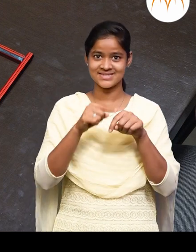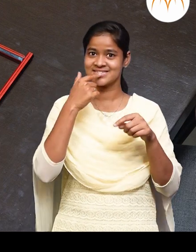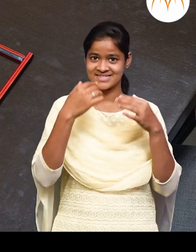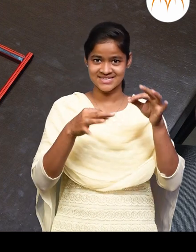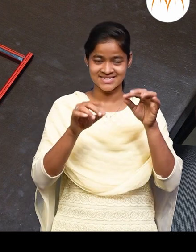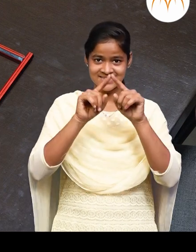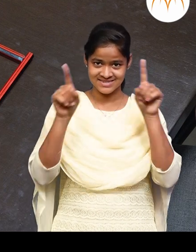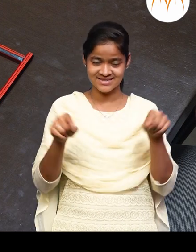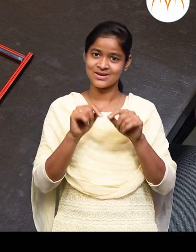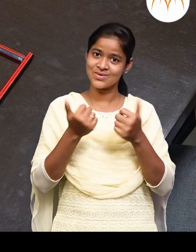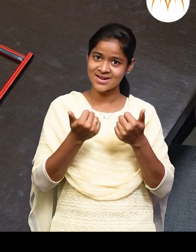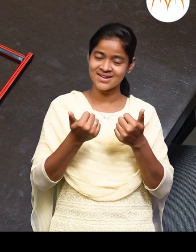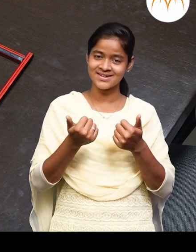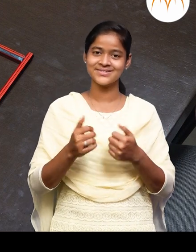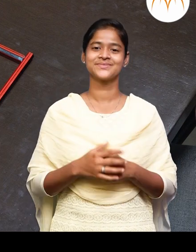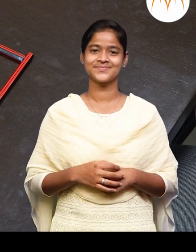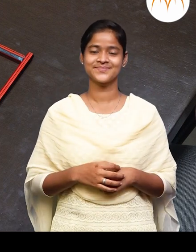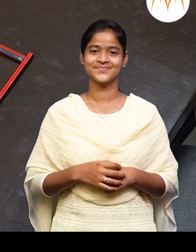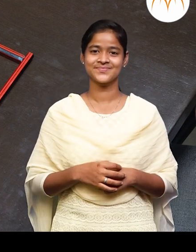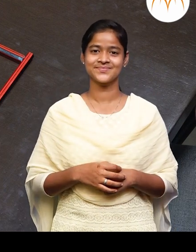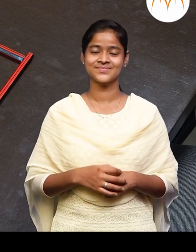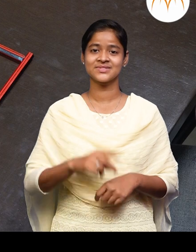वापरून तुम्हाला कागदावर चवकोन काड़ता येल